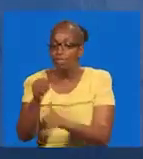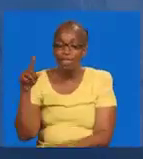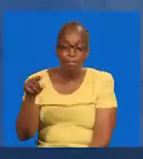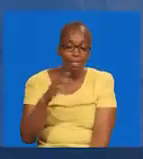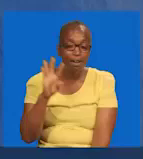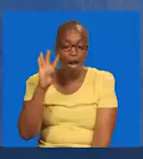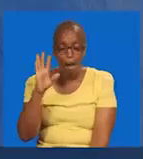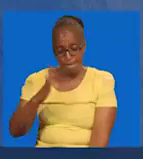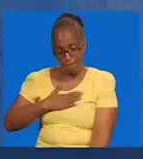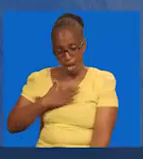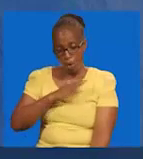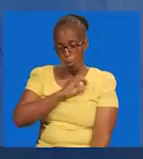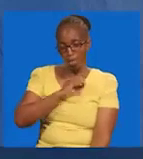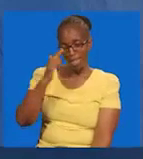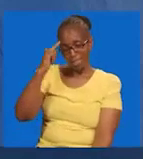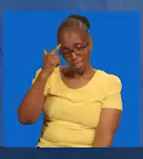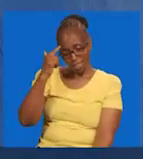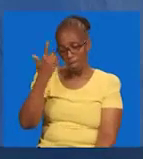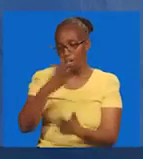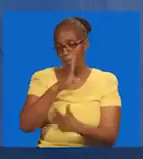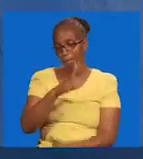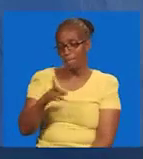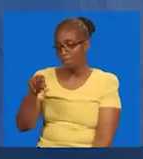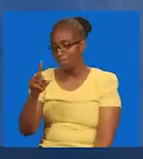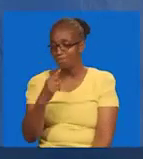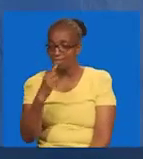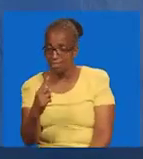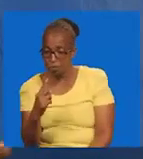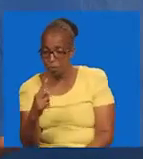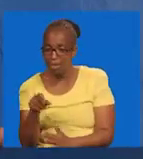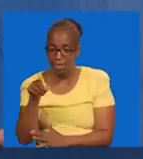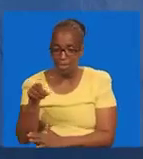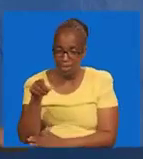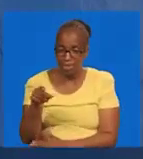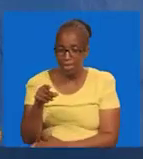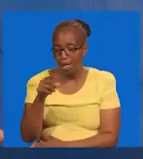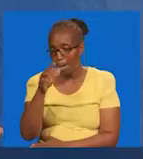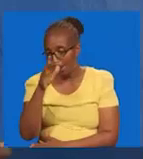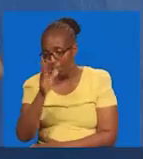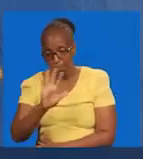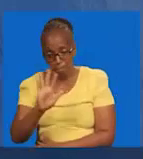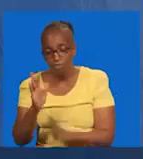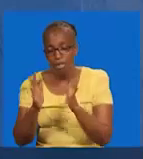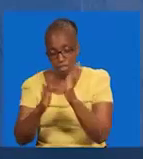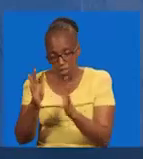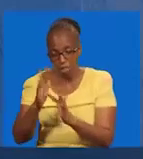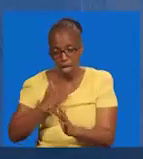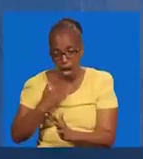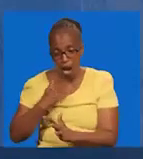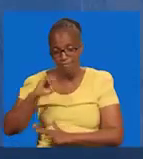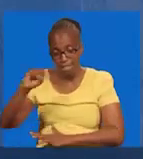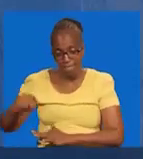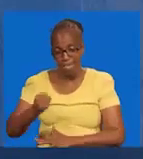nafikiria. Walisema. Hakika. Haya si mambo ya uongo. Yesu amifufuka.